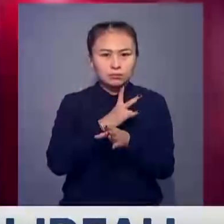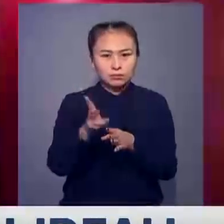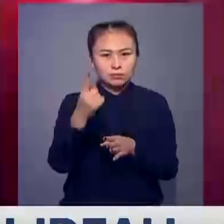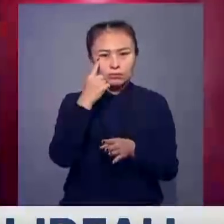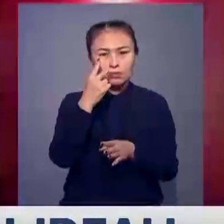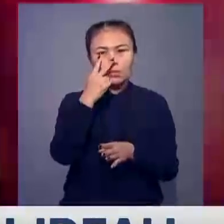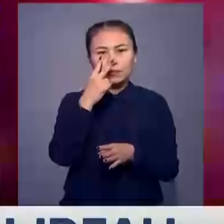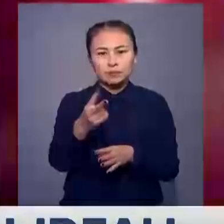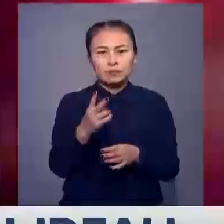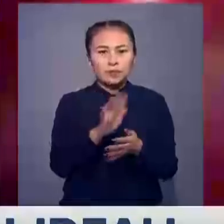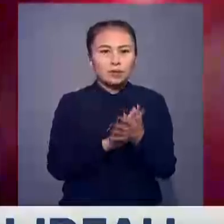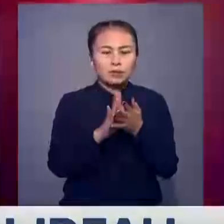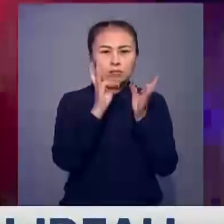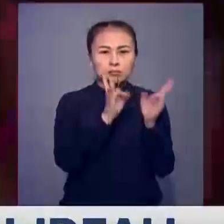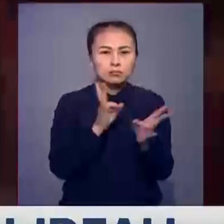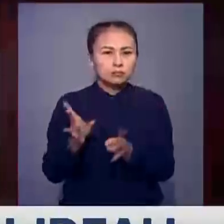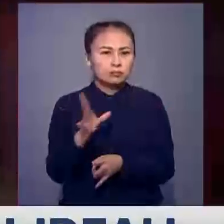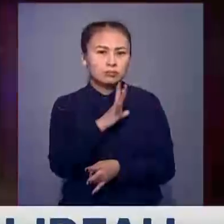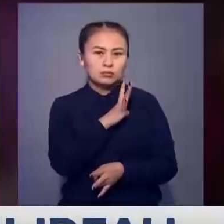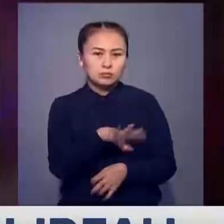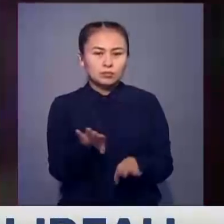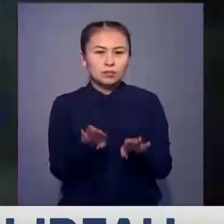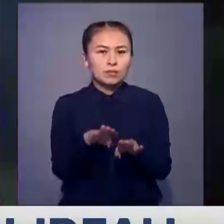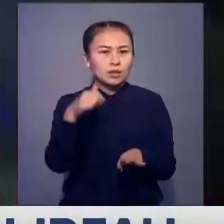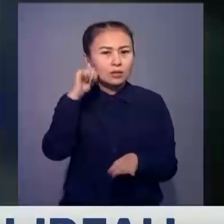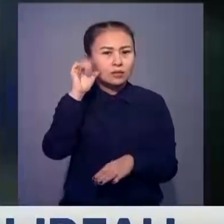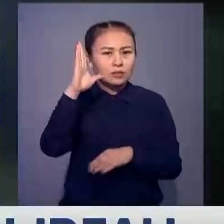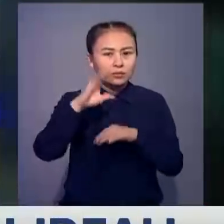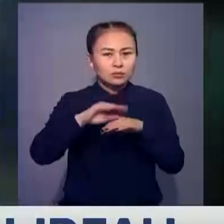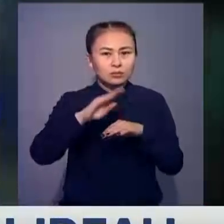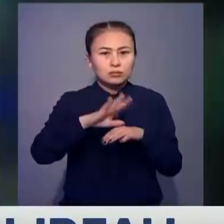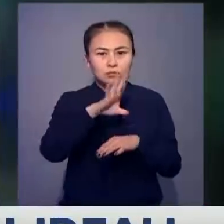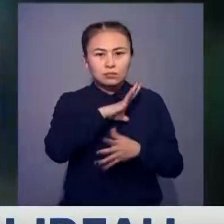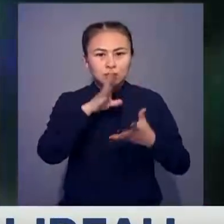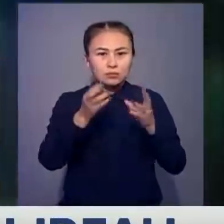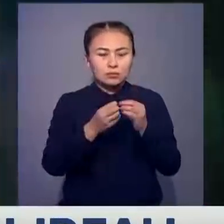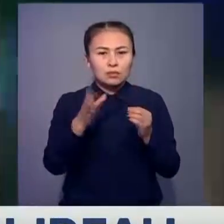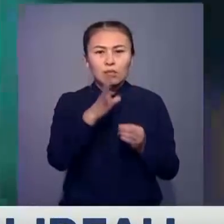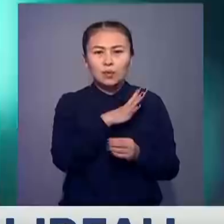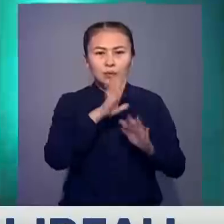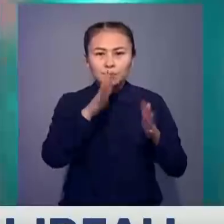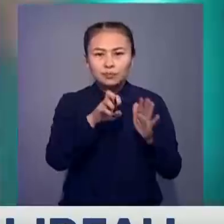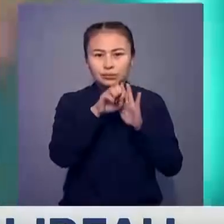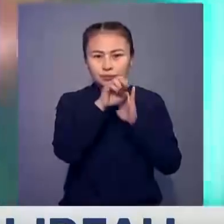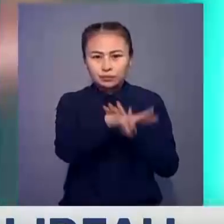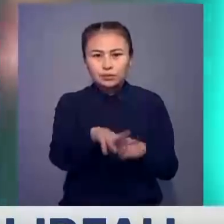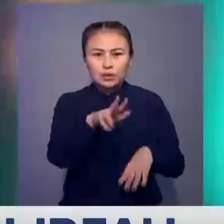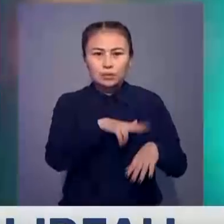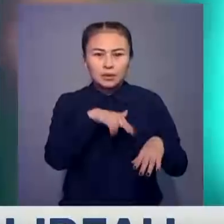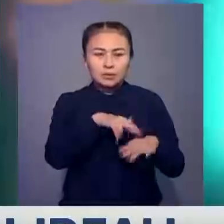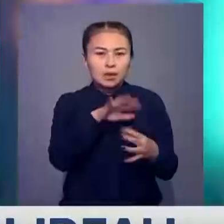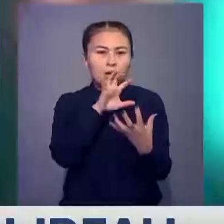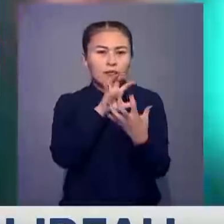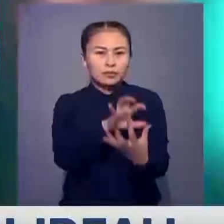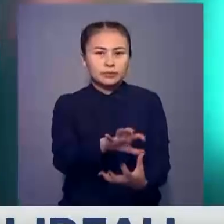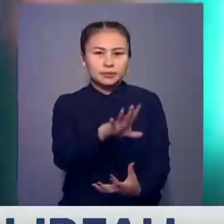түскен, абырой болғанда ешкім зардап шеккен жоқ. Аталмыш жағдай кешік уақытта болған қылмыз кер оқиға орынан қашып құтылды. Ал